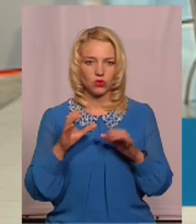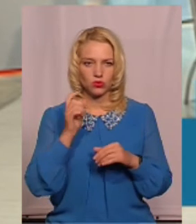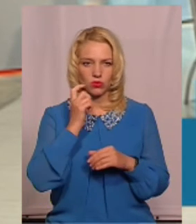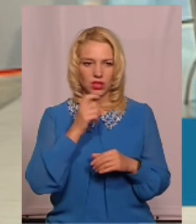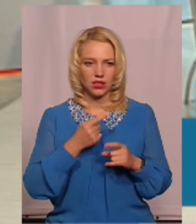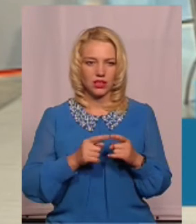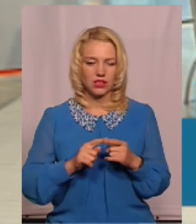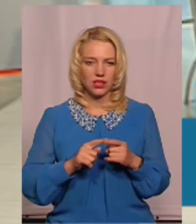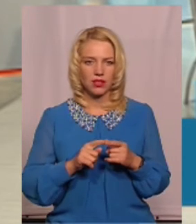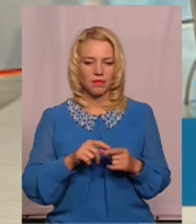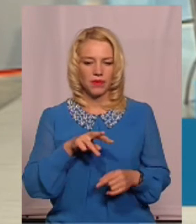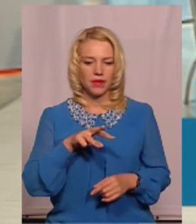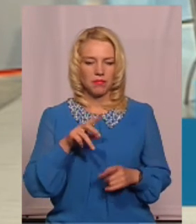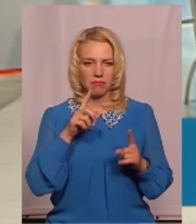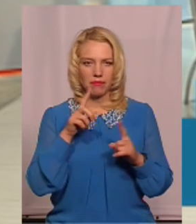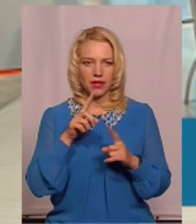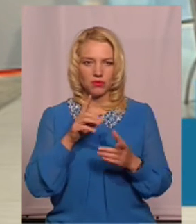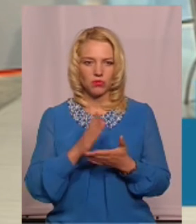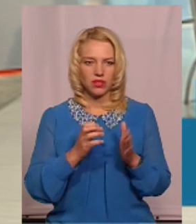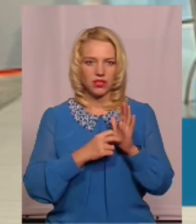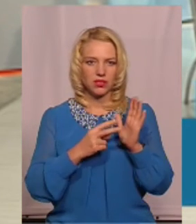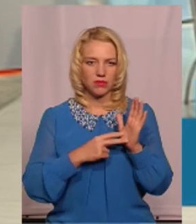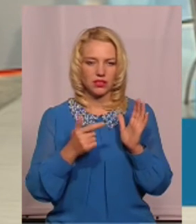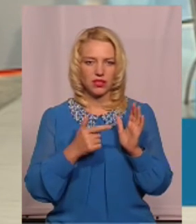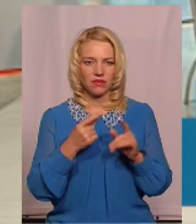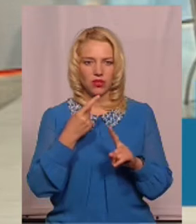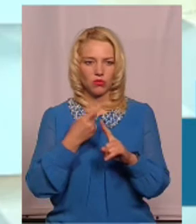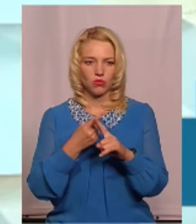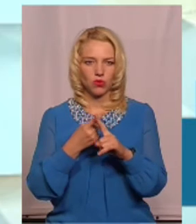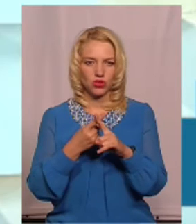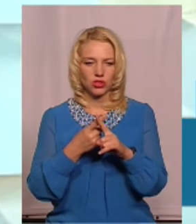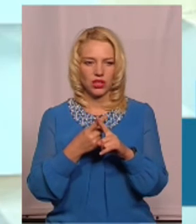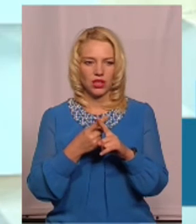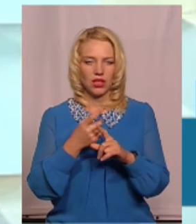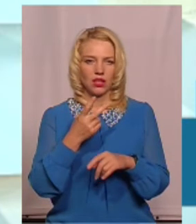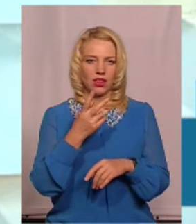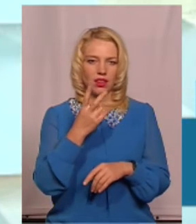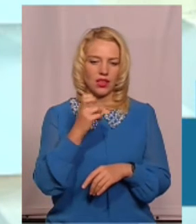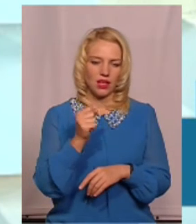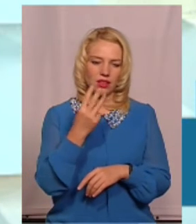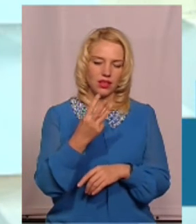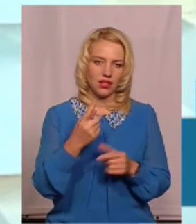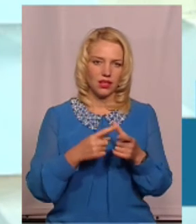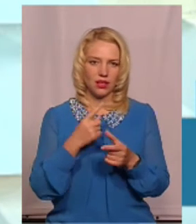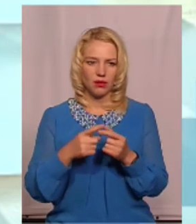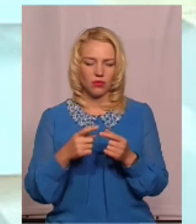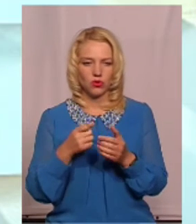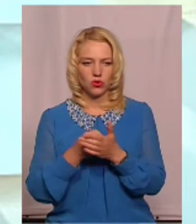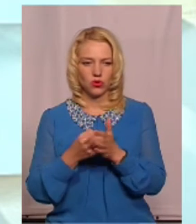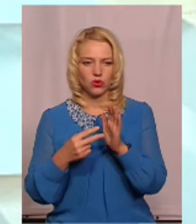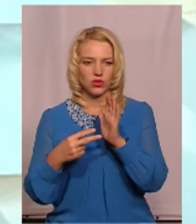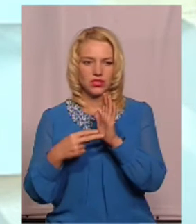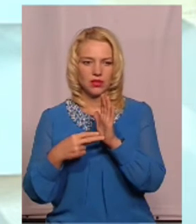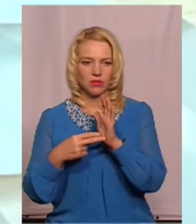цей неоподаткований мінімум складає 17 гривень. Тобто, якщо поможете від 3 до 7, то маємо цифру від 51